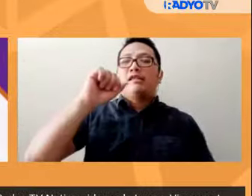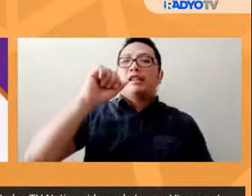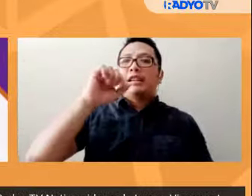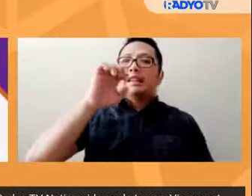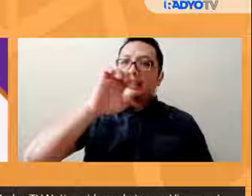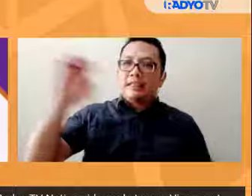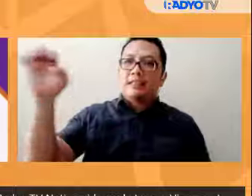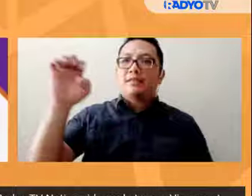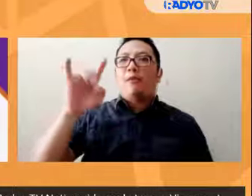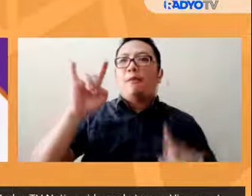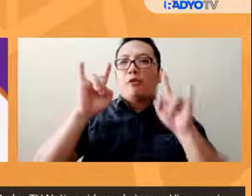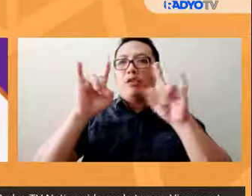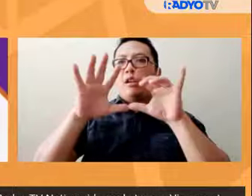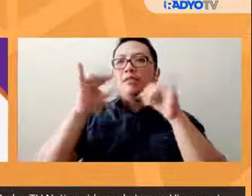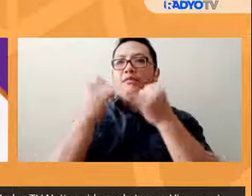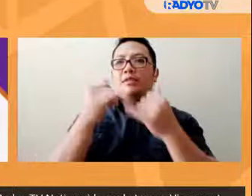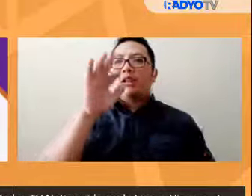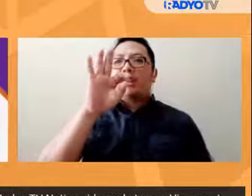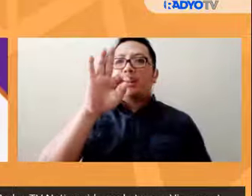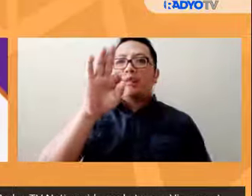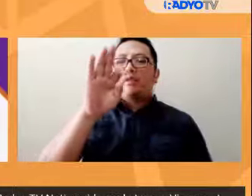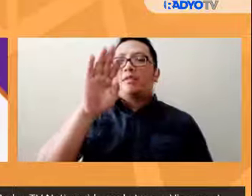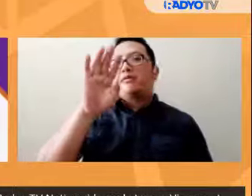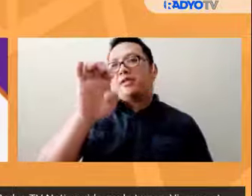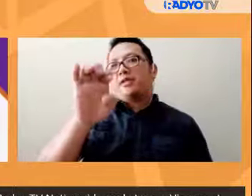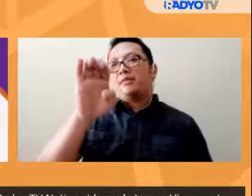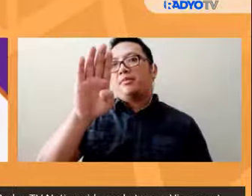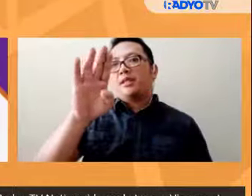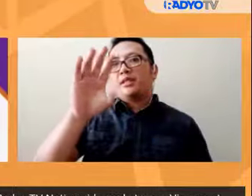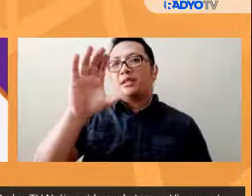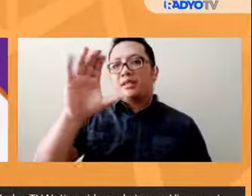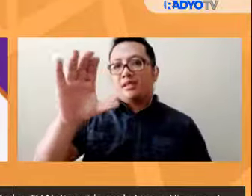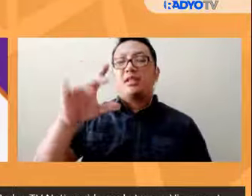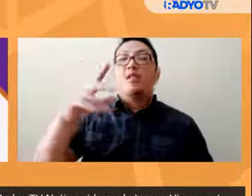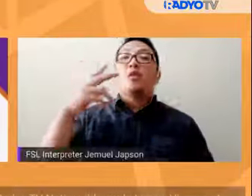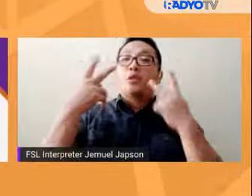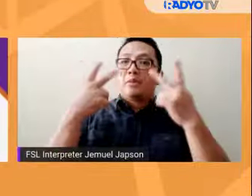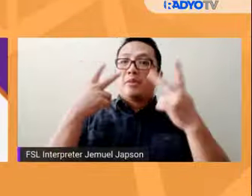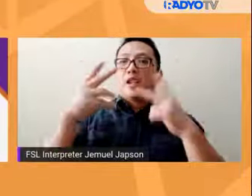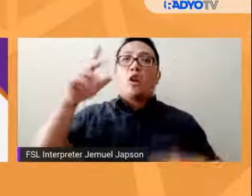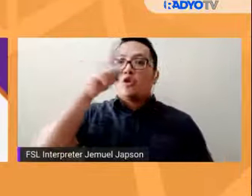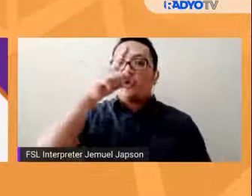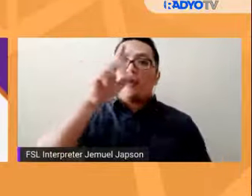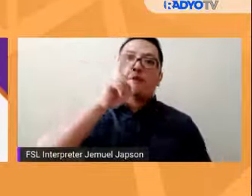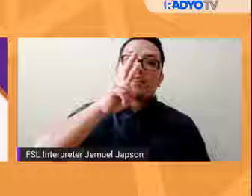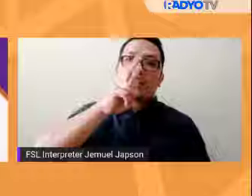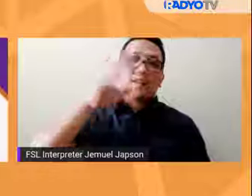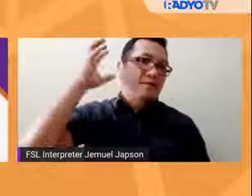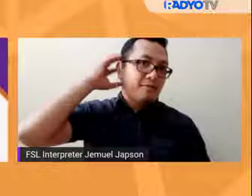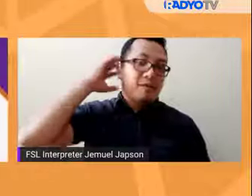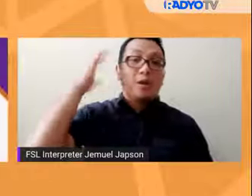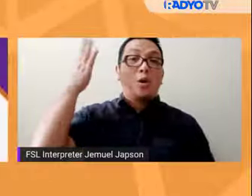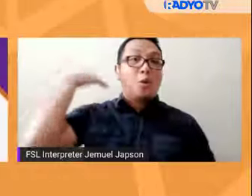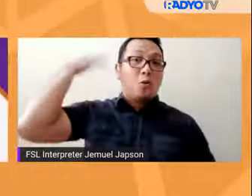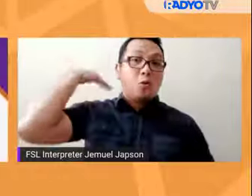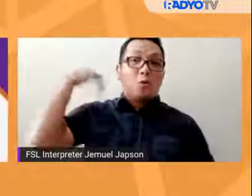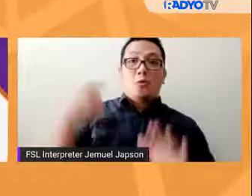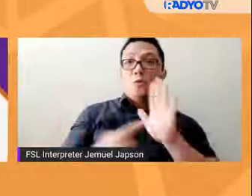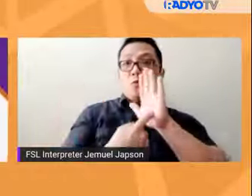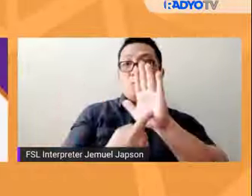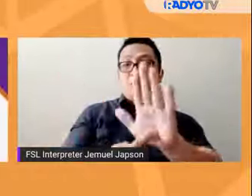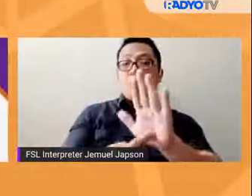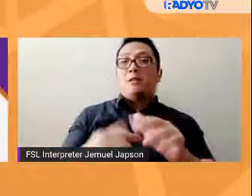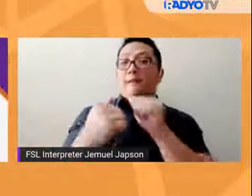Luzon, Visayas at Mindanao. Sana po dahil sa mga nakaraang episodes, mga kaagapay at mga kalente,